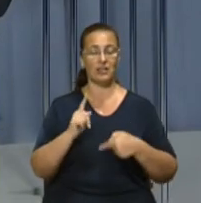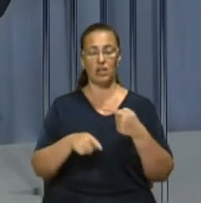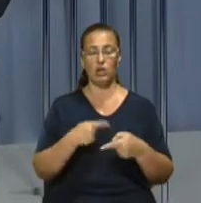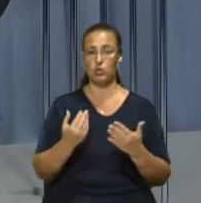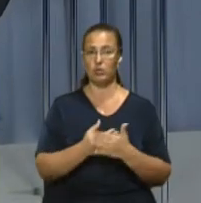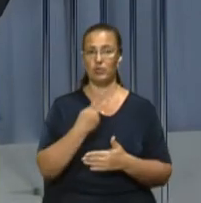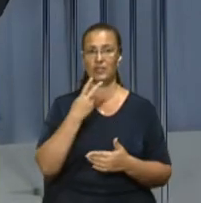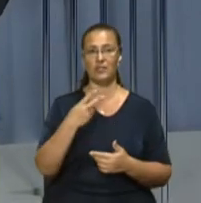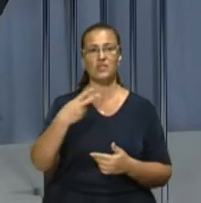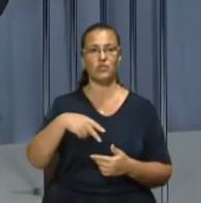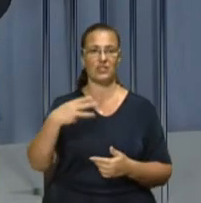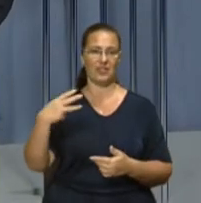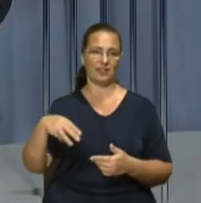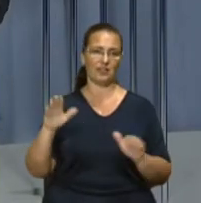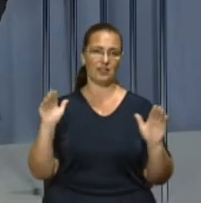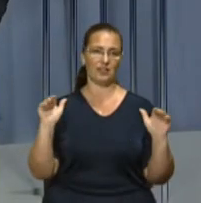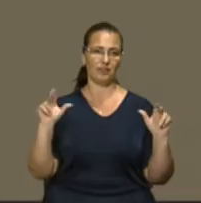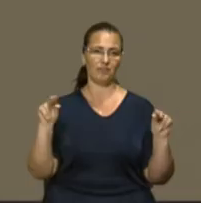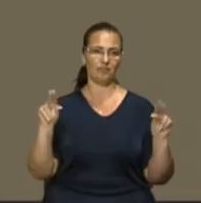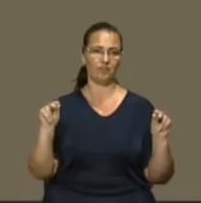новин дивіться о 20.30. Дочекайтесь.